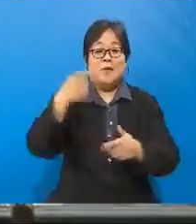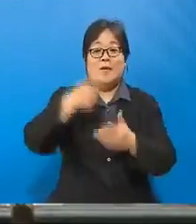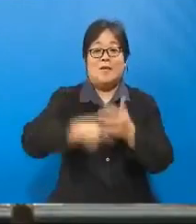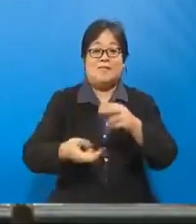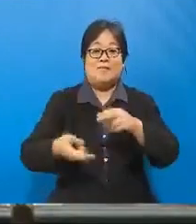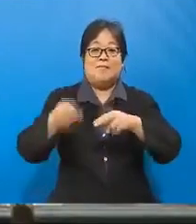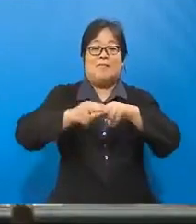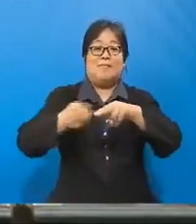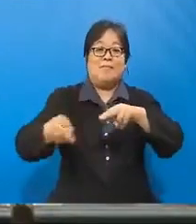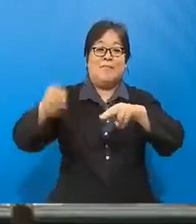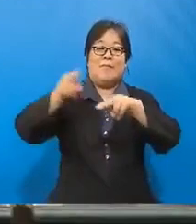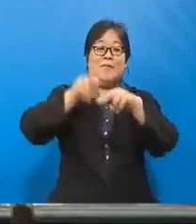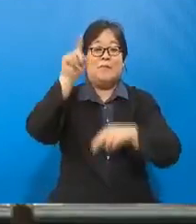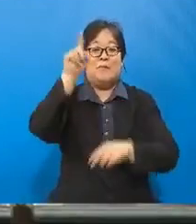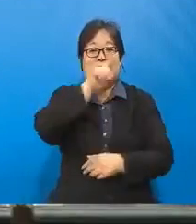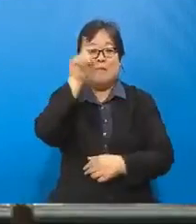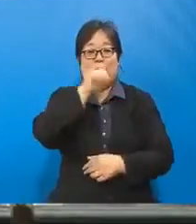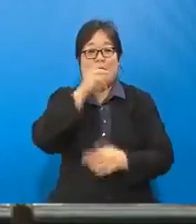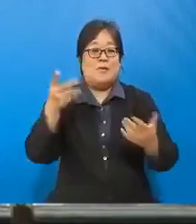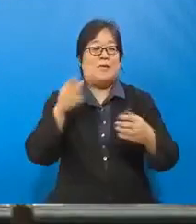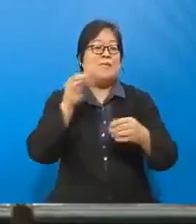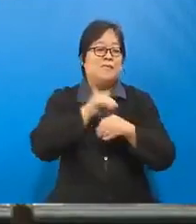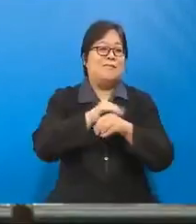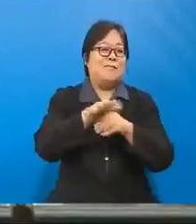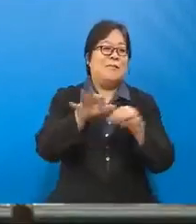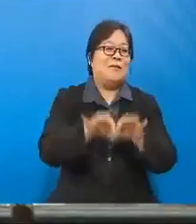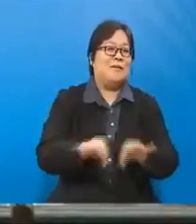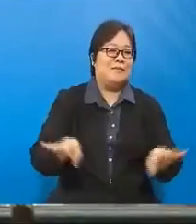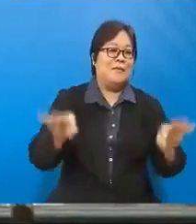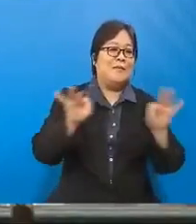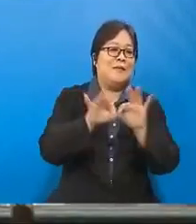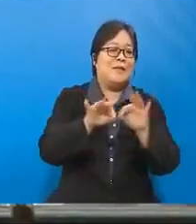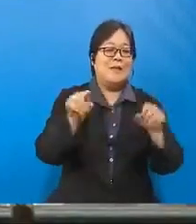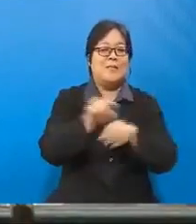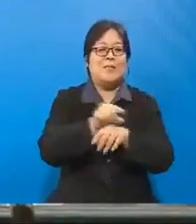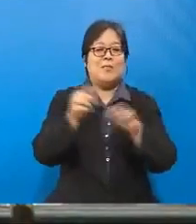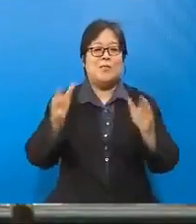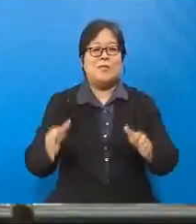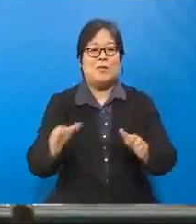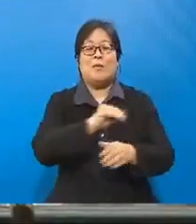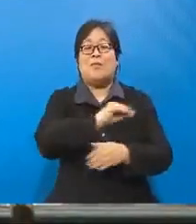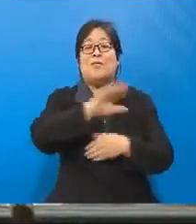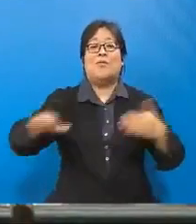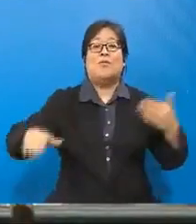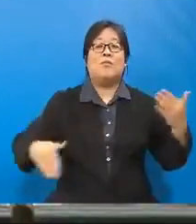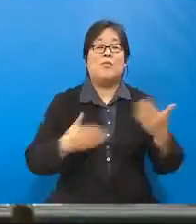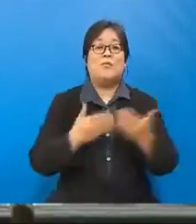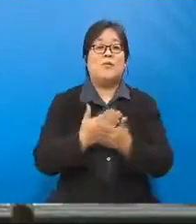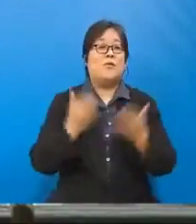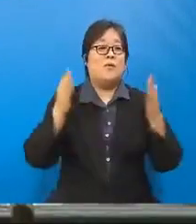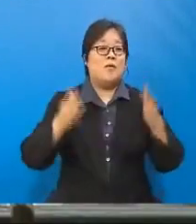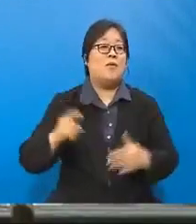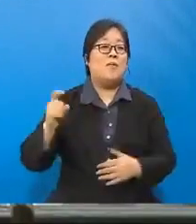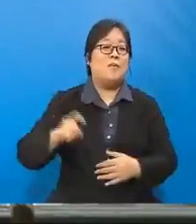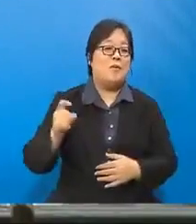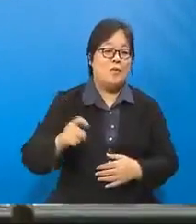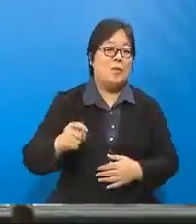harga yang mendadak yang boleh menjejaskan kepentingan pengguna dan kesemua yang memerlukan alat-alat